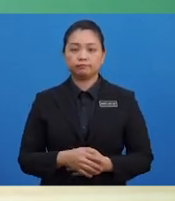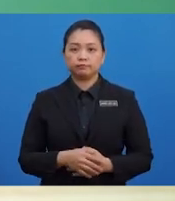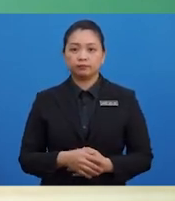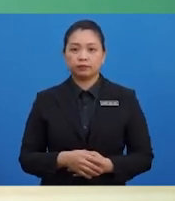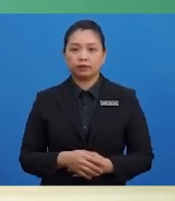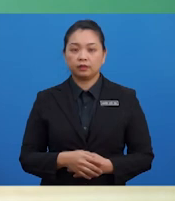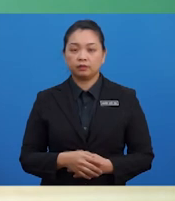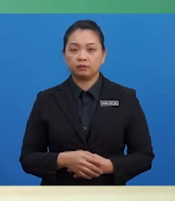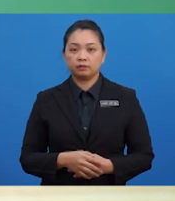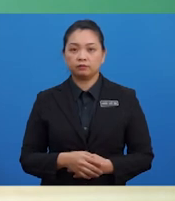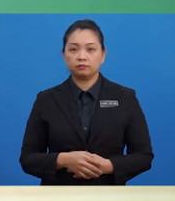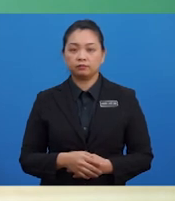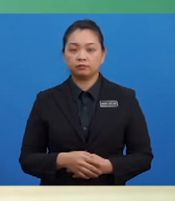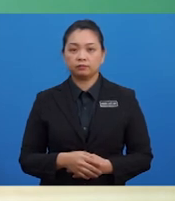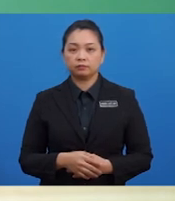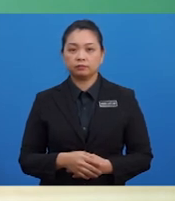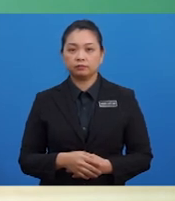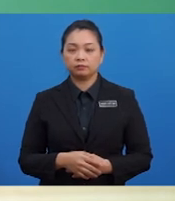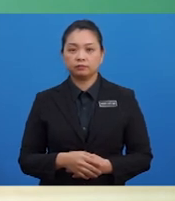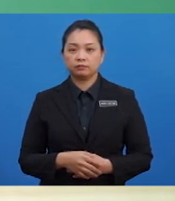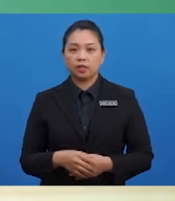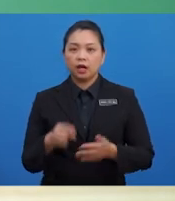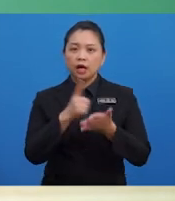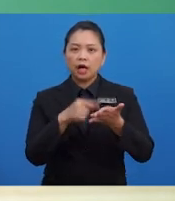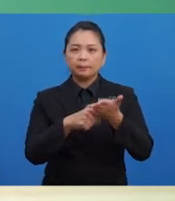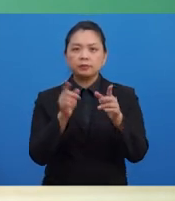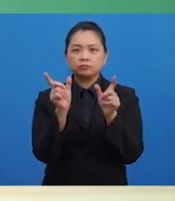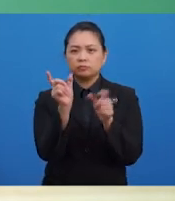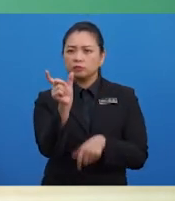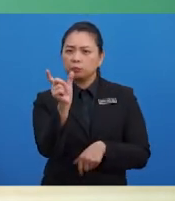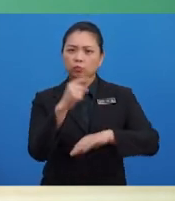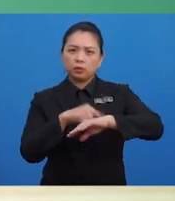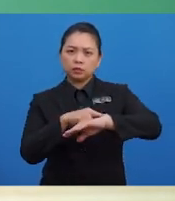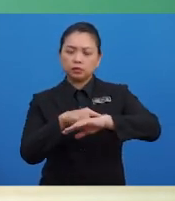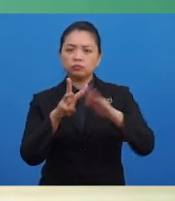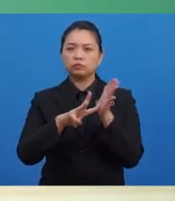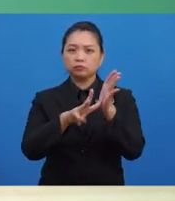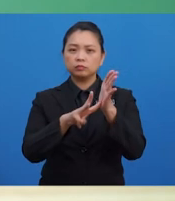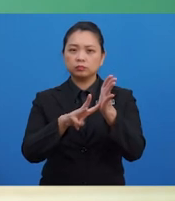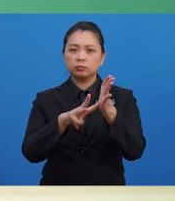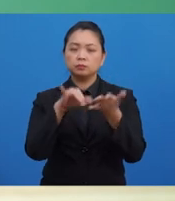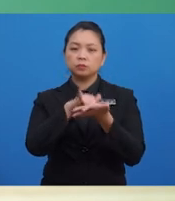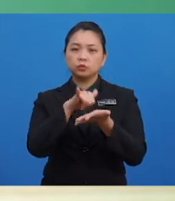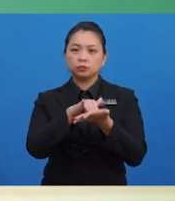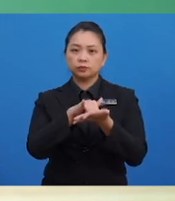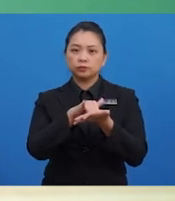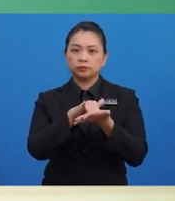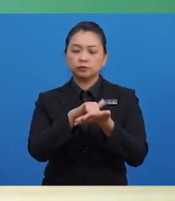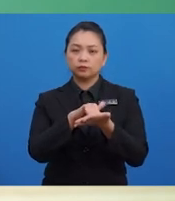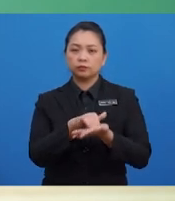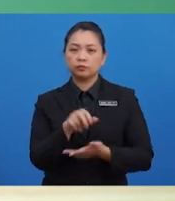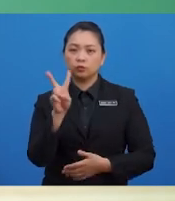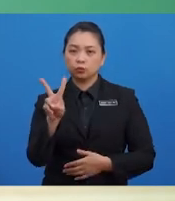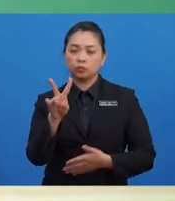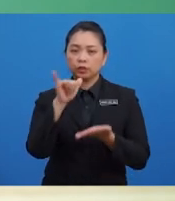Apakah tempoh yang diwakili oleh 2 petak biru tersebut? Betul, 2 petak